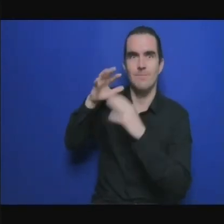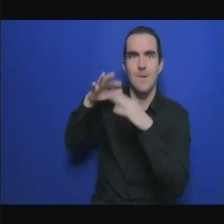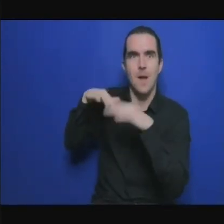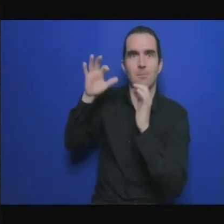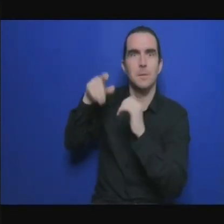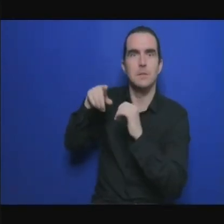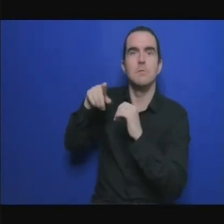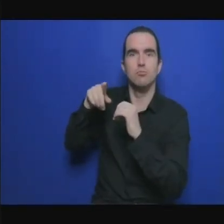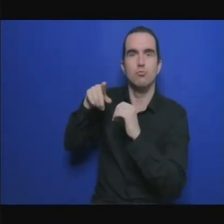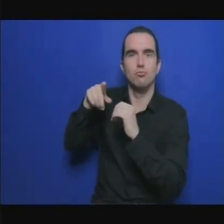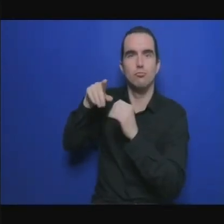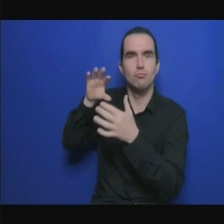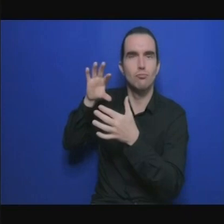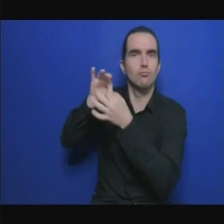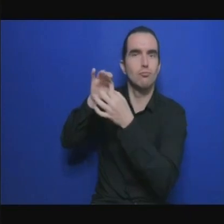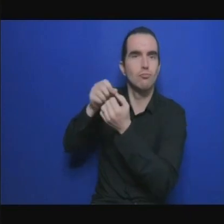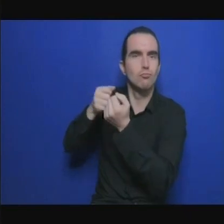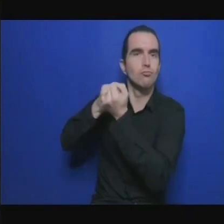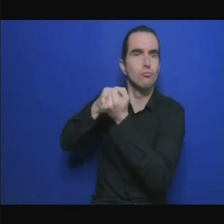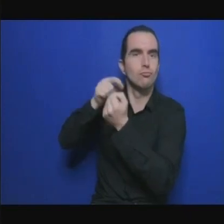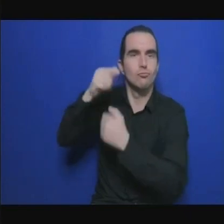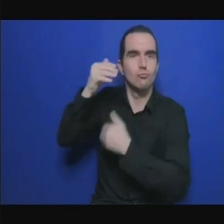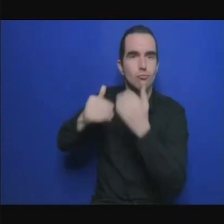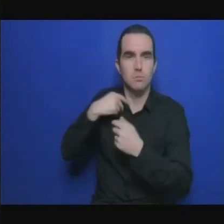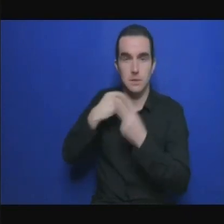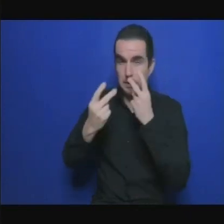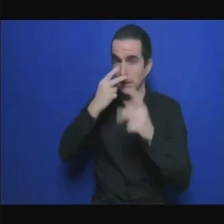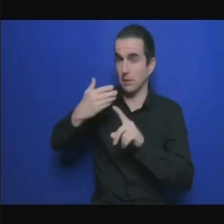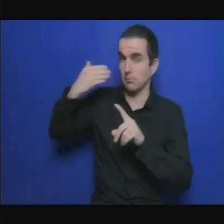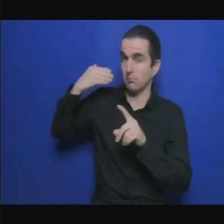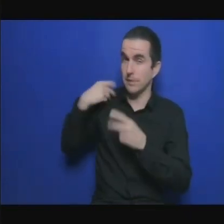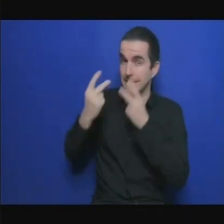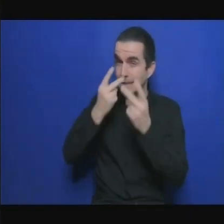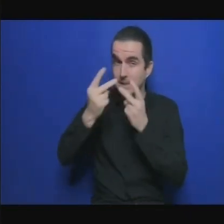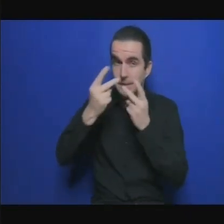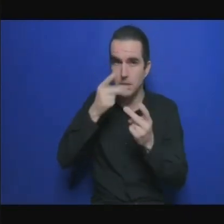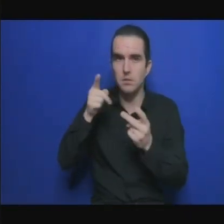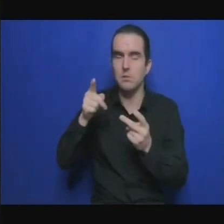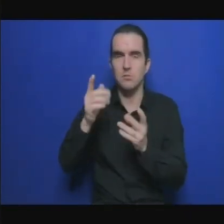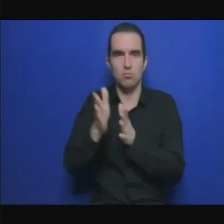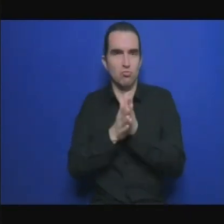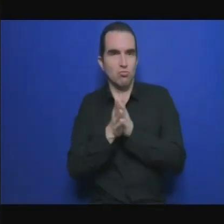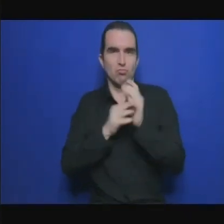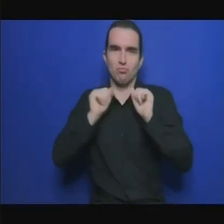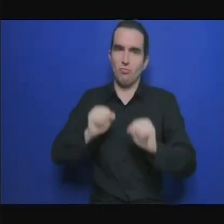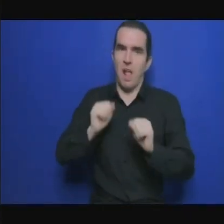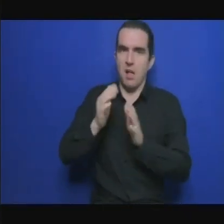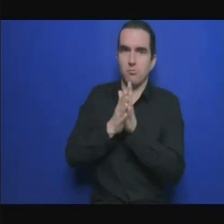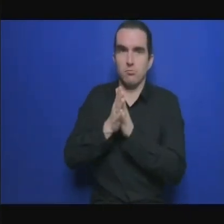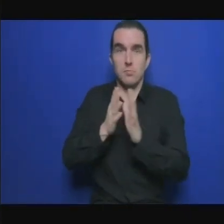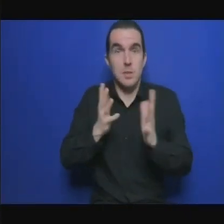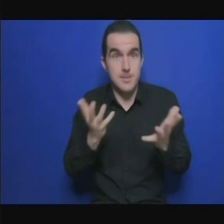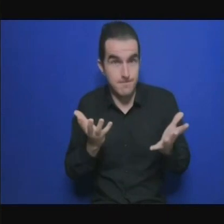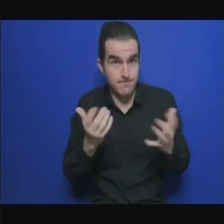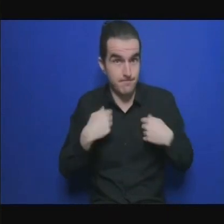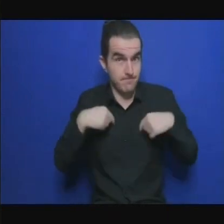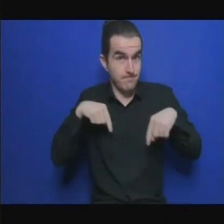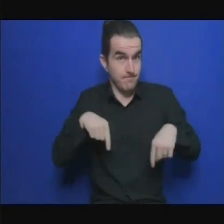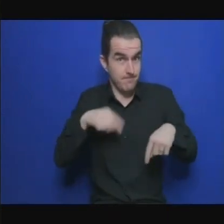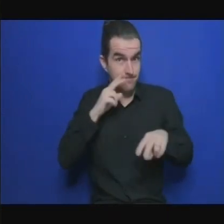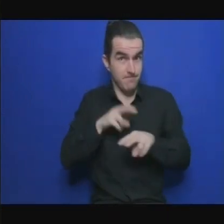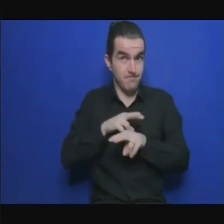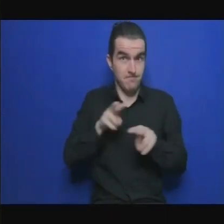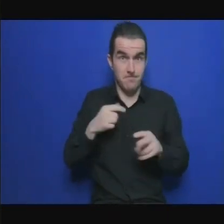si quelqu'un me demande quel est le NDC du Ghana je n'ai aucune idée je ne sais pas à quoi